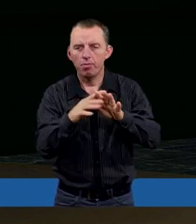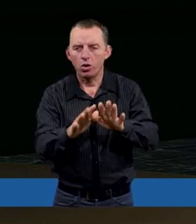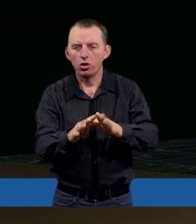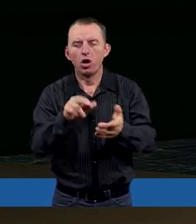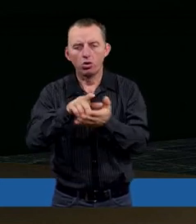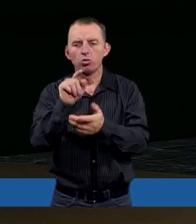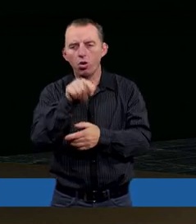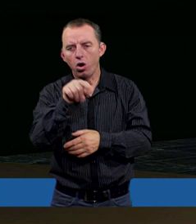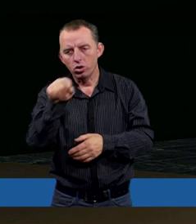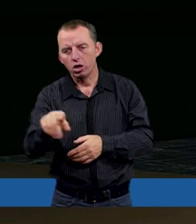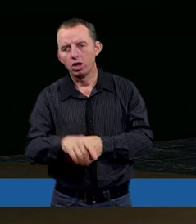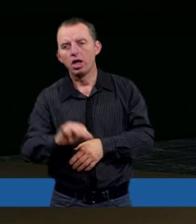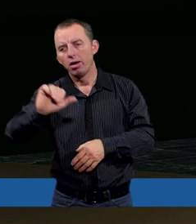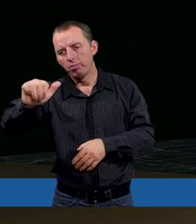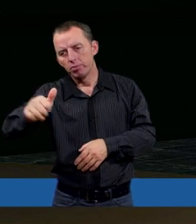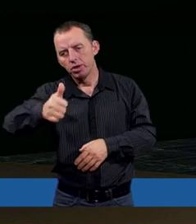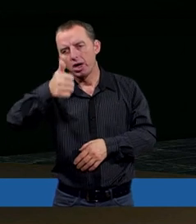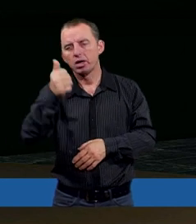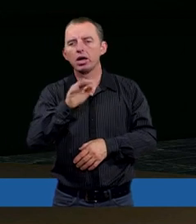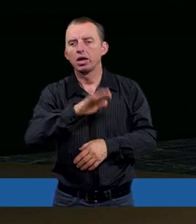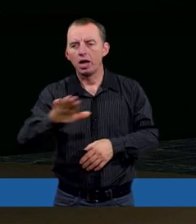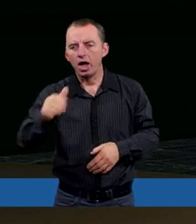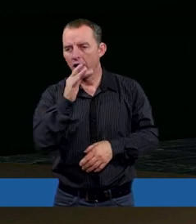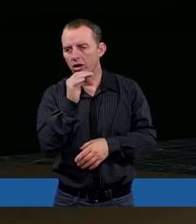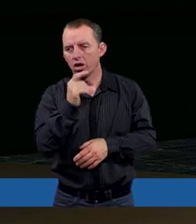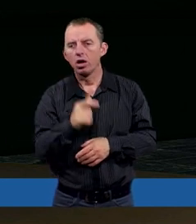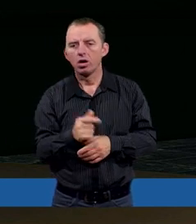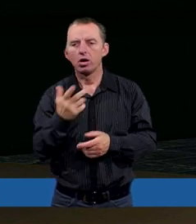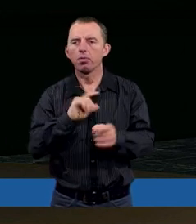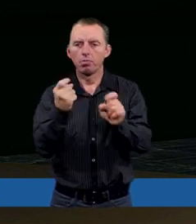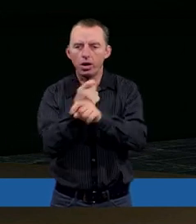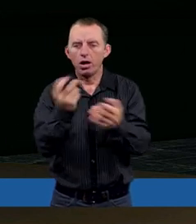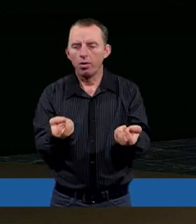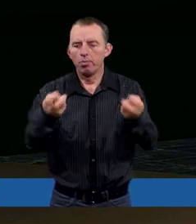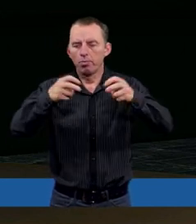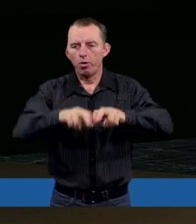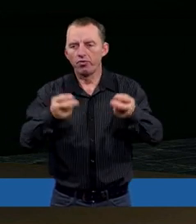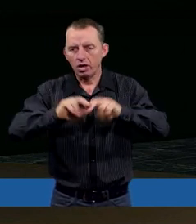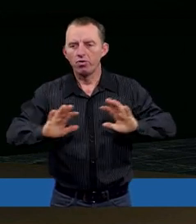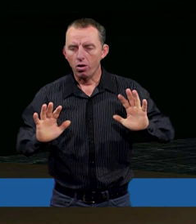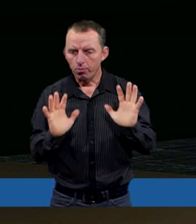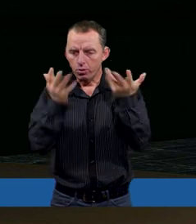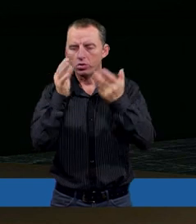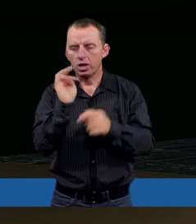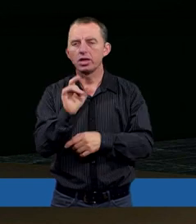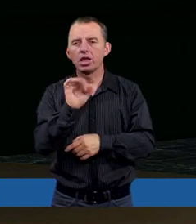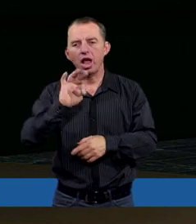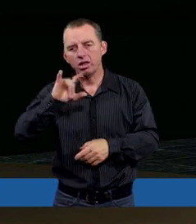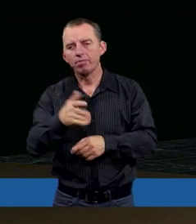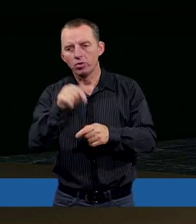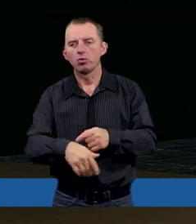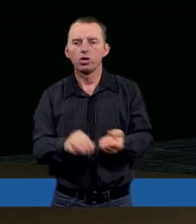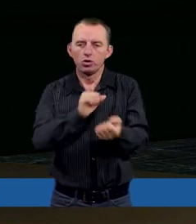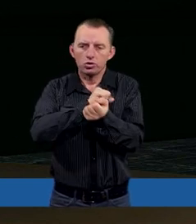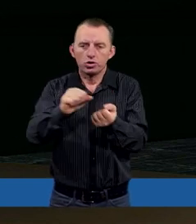chodziło o to, że dopiero się tworzył naród, dopiero powstawało państwo, a już powstawał bunt tak drastyczny, że mógł